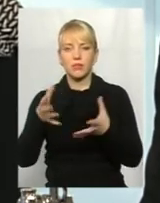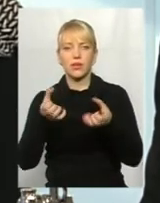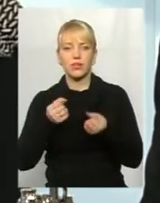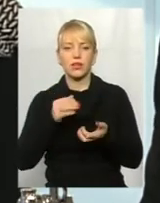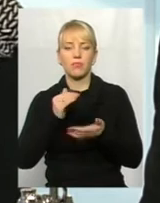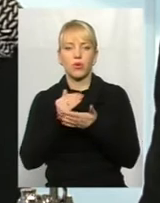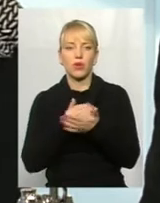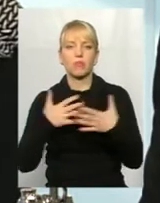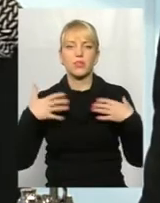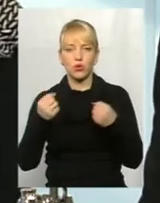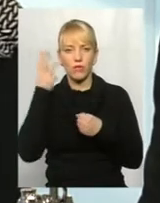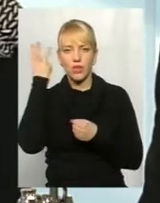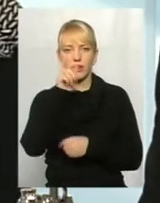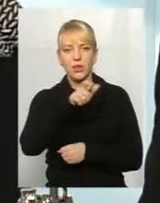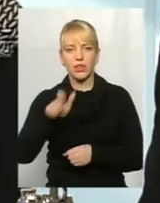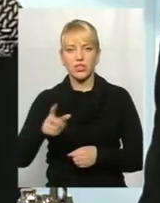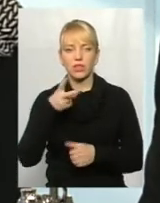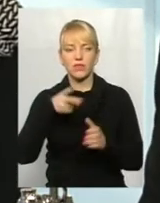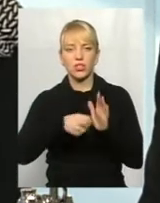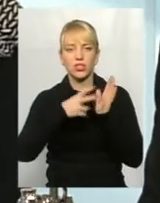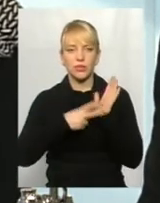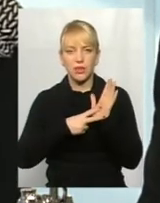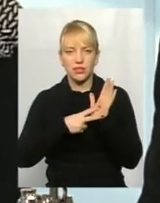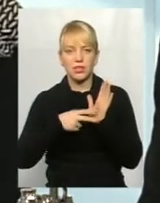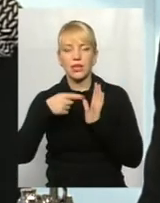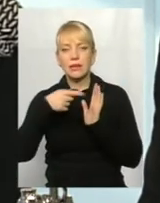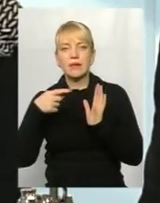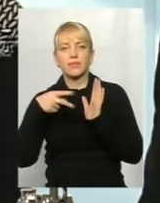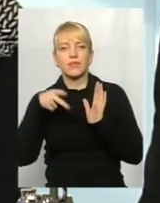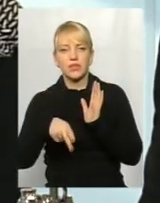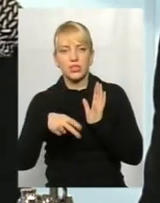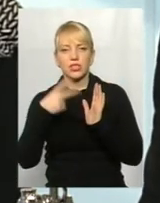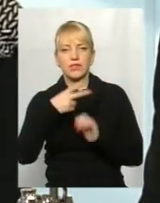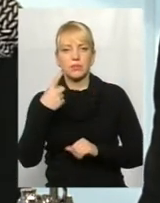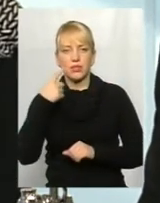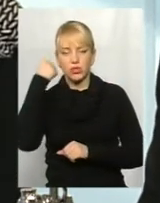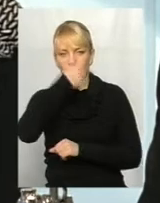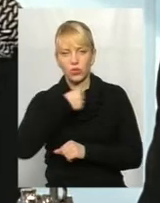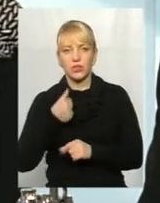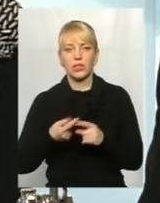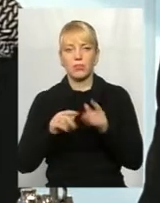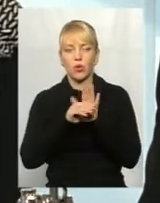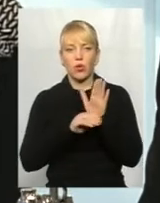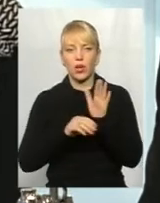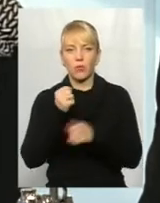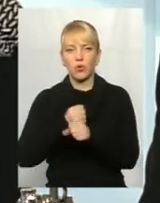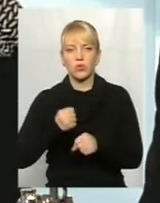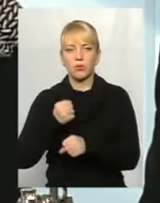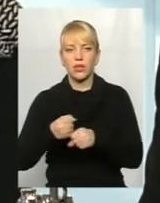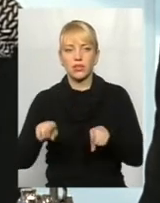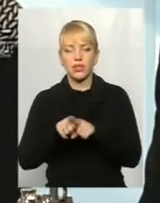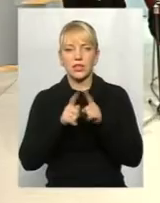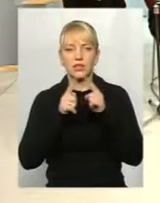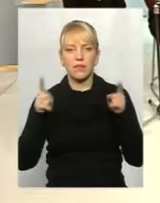«Здоров'я хмельничан» на 2017-2021 роки. Програму ми розробляли такий